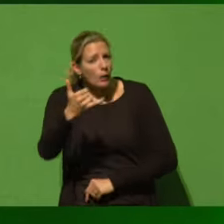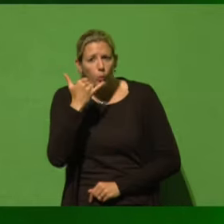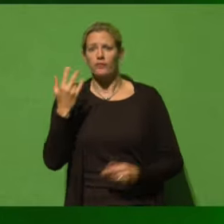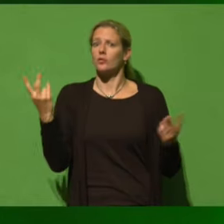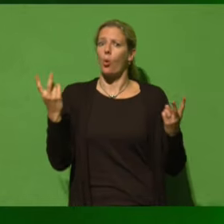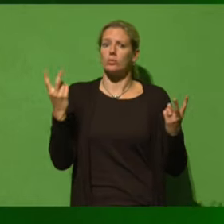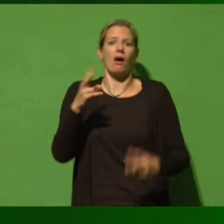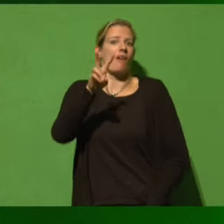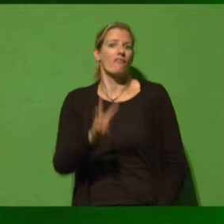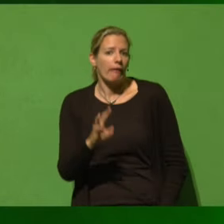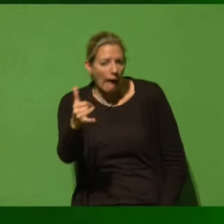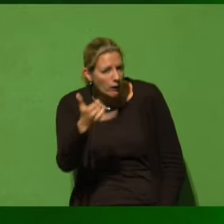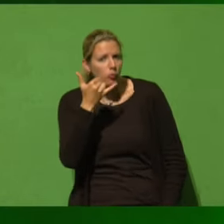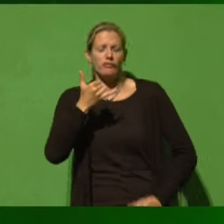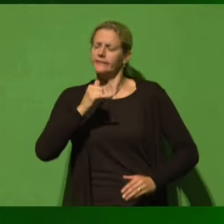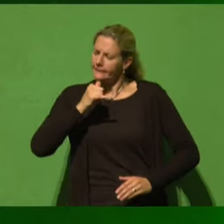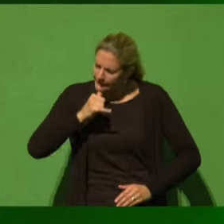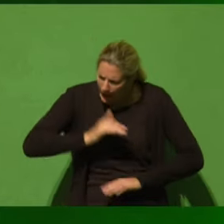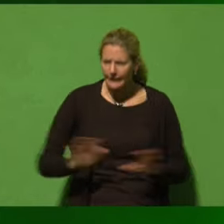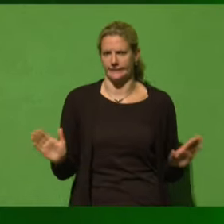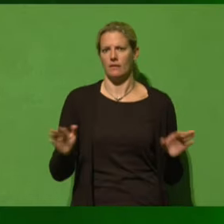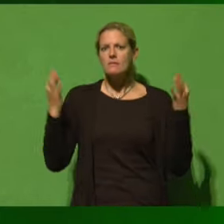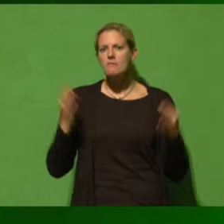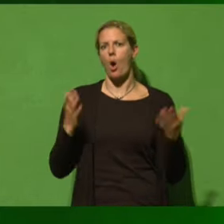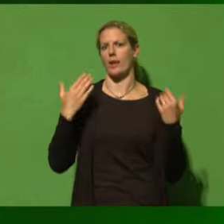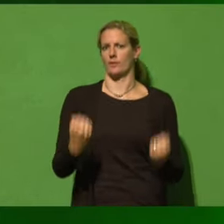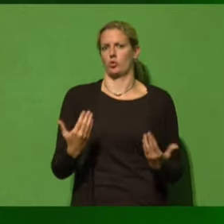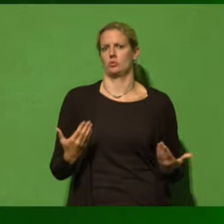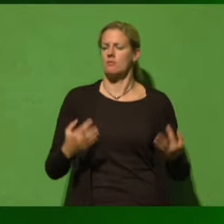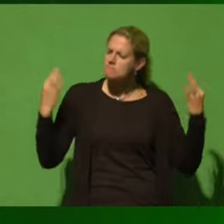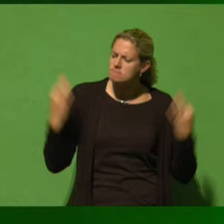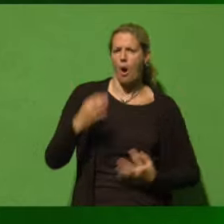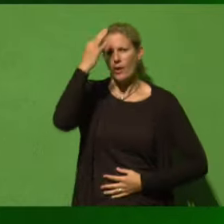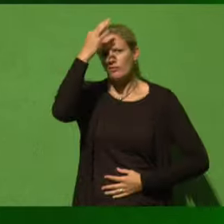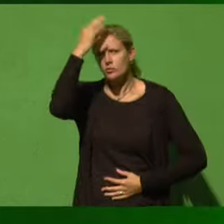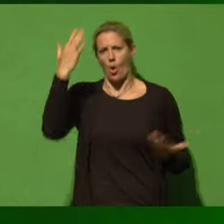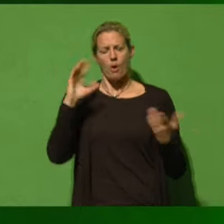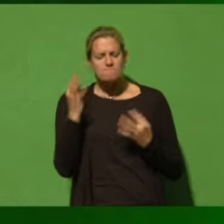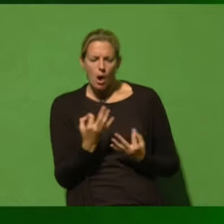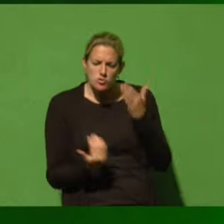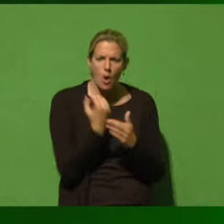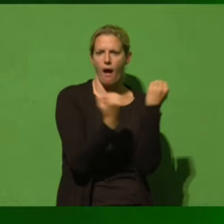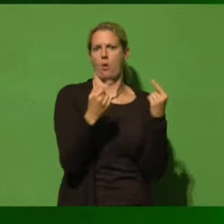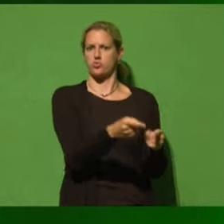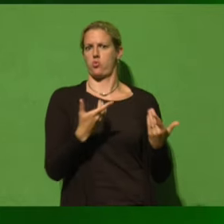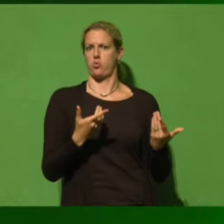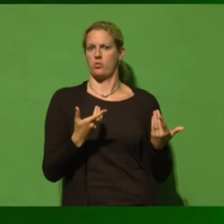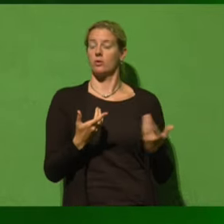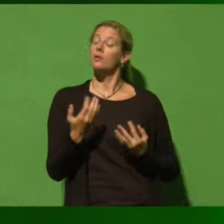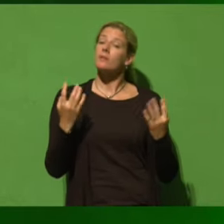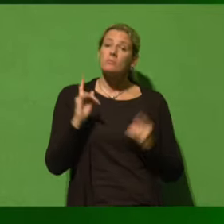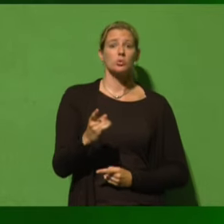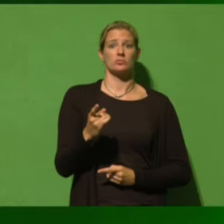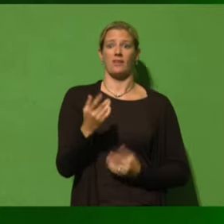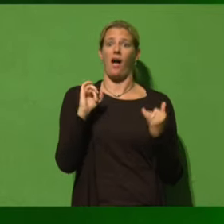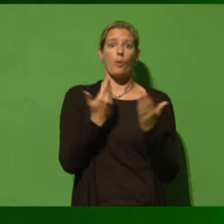vielleicht auch VW anruft, nein, wir brauchen Klimaschutz, wir brauchen innovative Autos, wir brauchen den Ausstieg aus